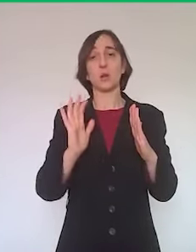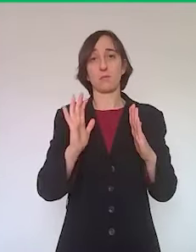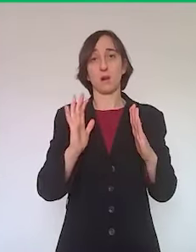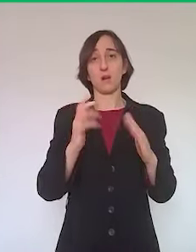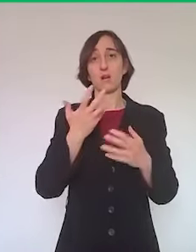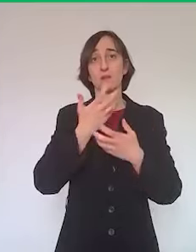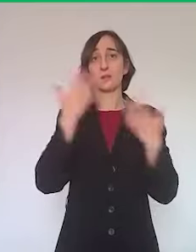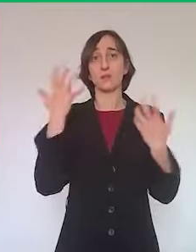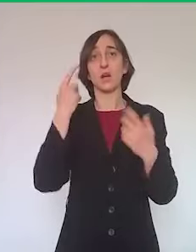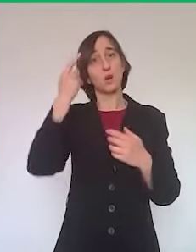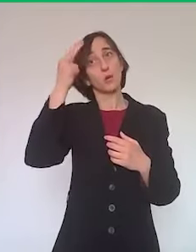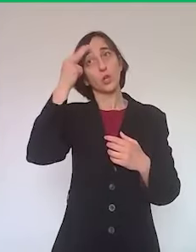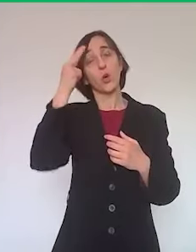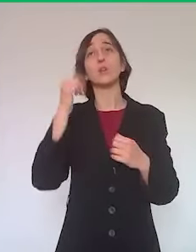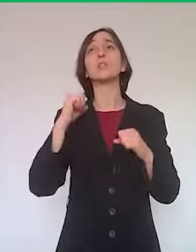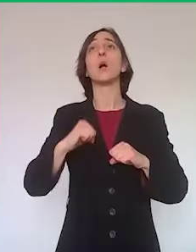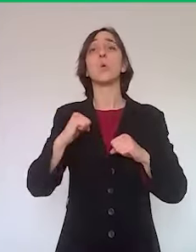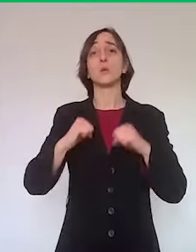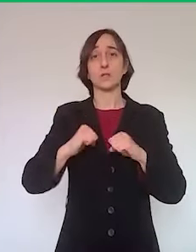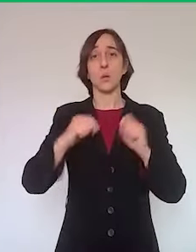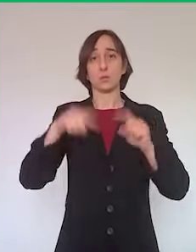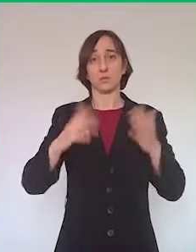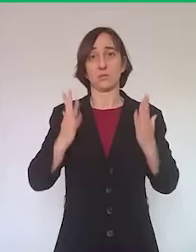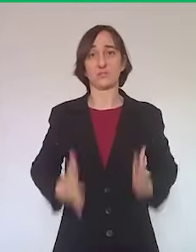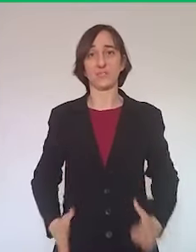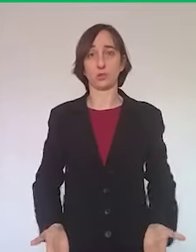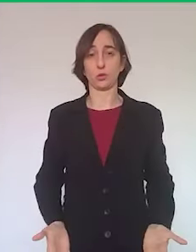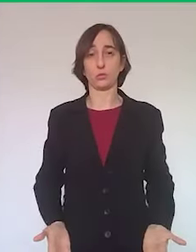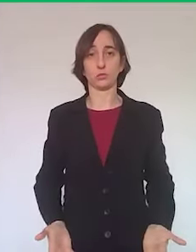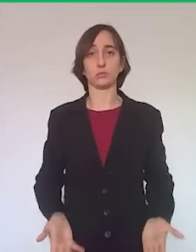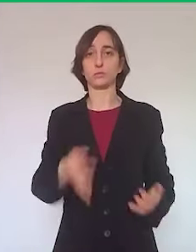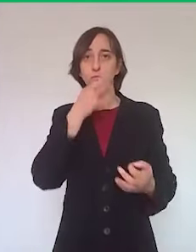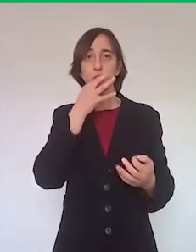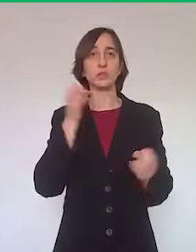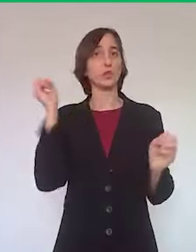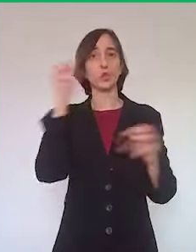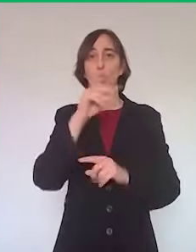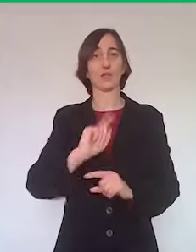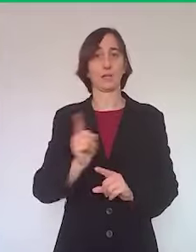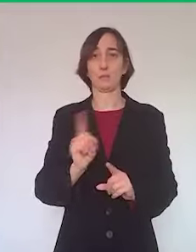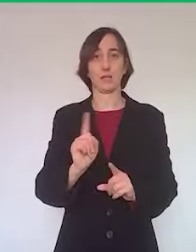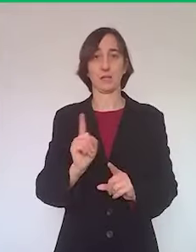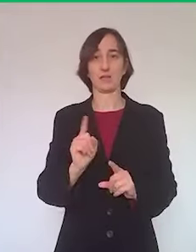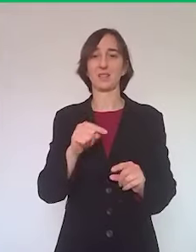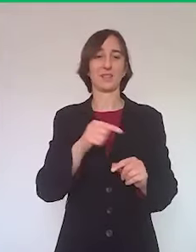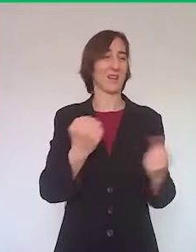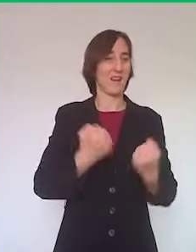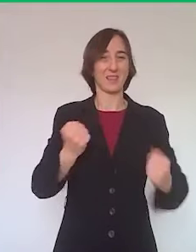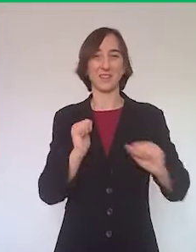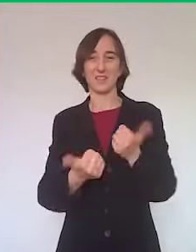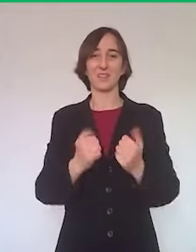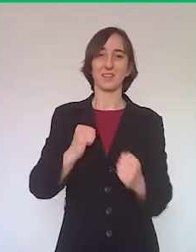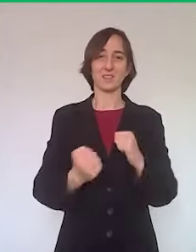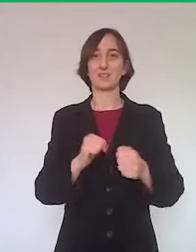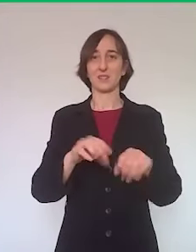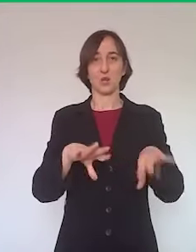fisico, quindi non ci dimentichiamo, anche nel momento in cui molte attività sono state sospese, che bisognerà recuperare questo tipo di